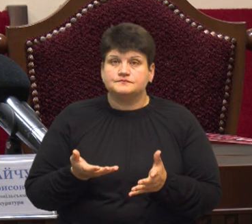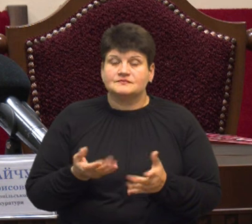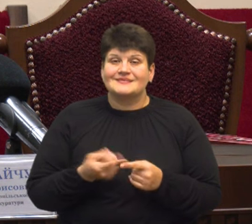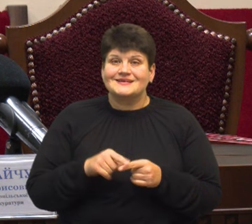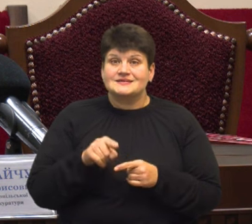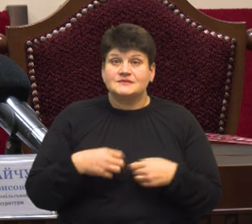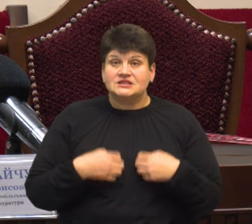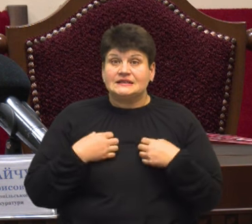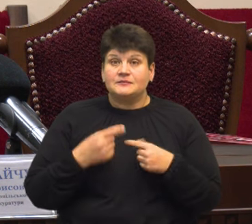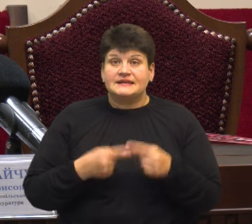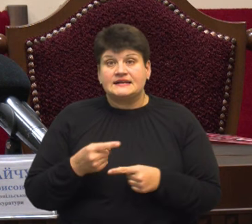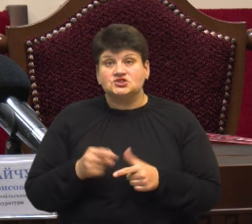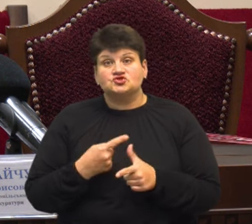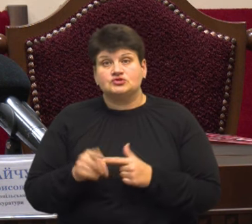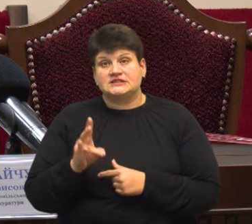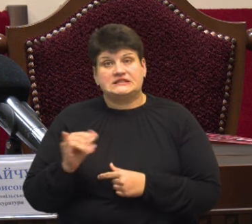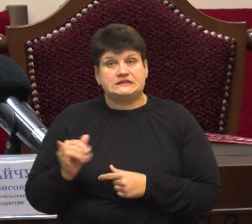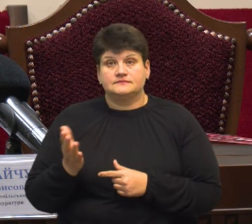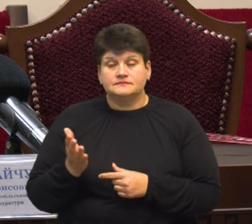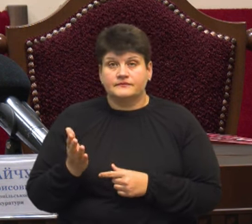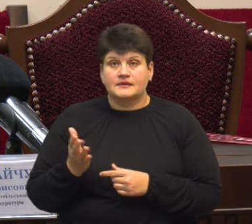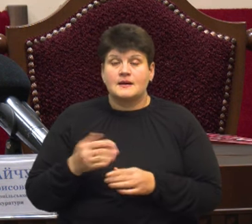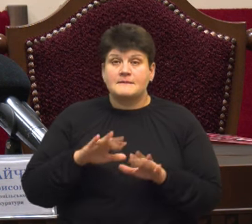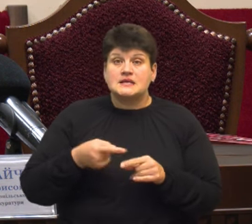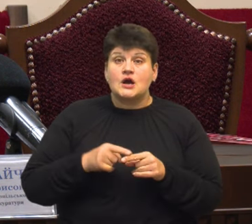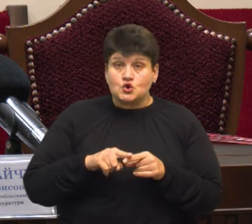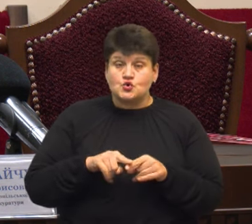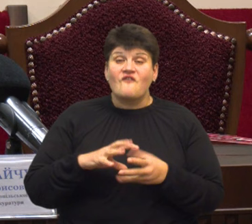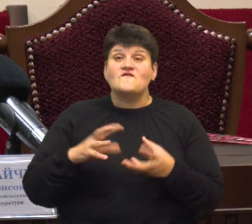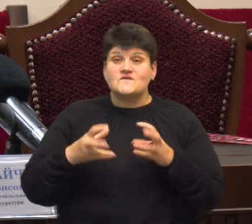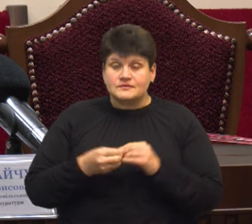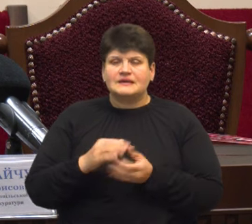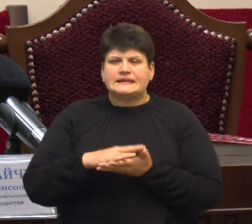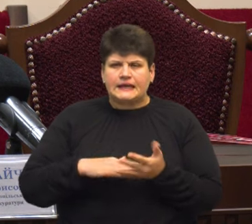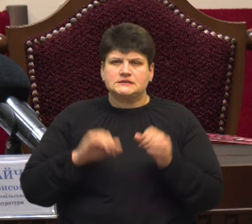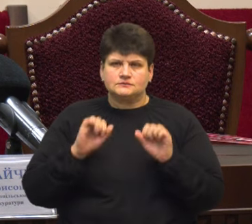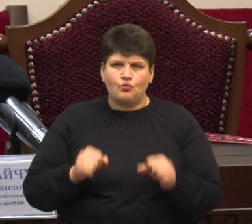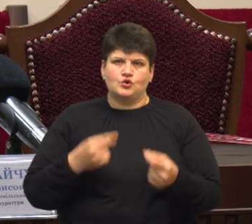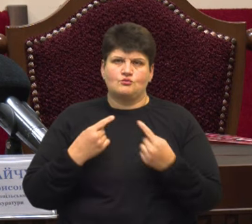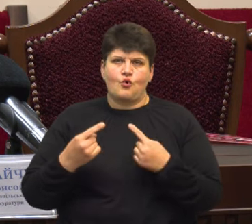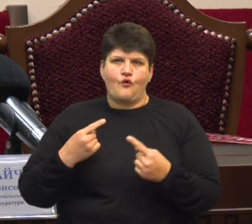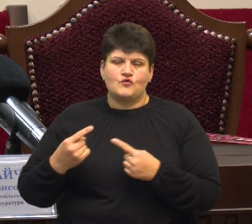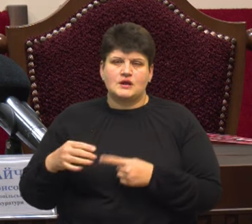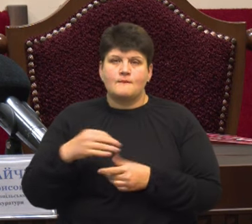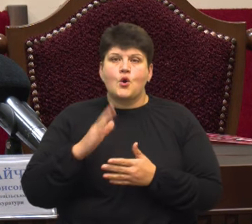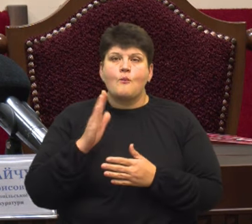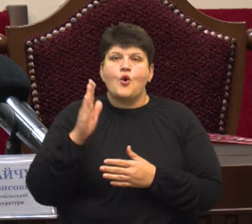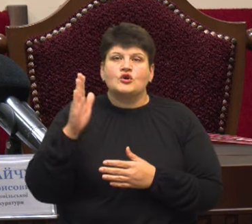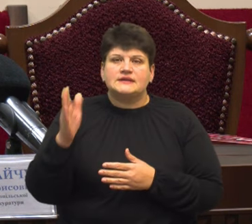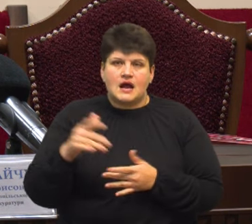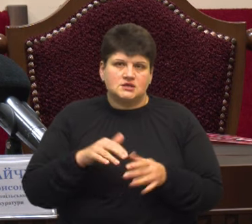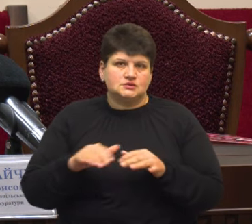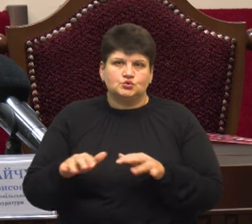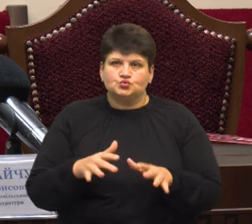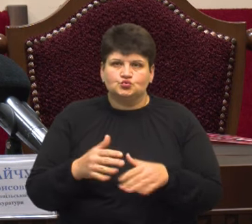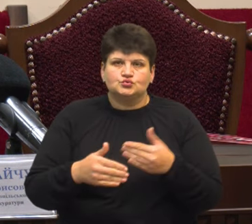жахливими наслідками чи ні. Уже після отримання цього висновку ми тоді далі зможемо говорити про подальший рух, про подальший